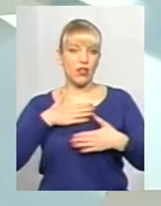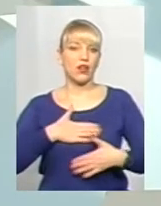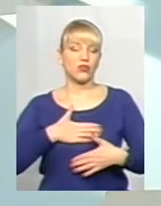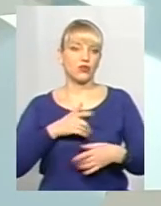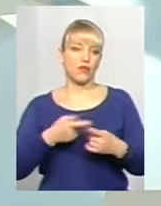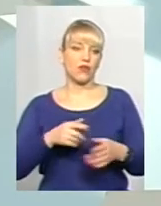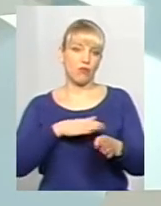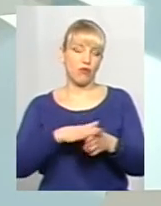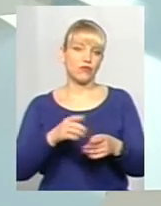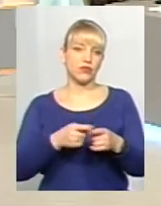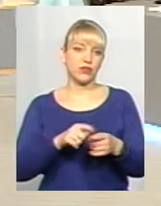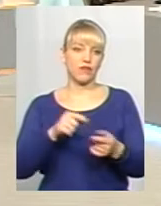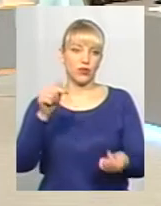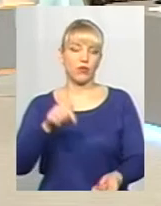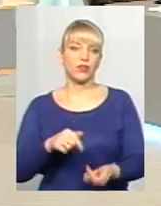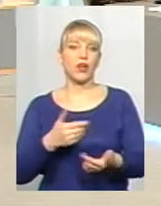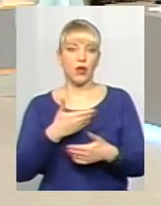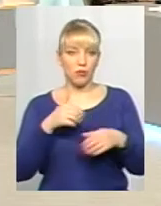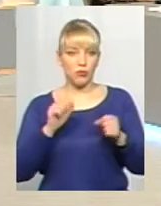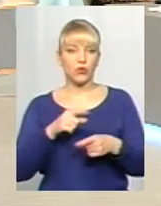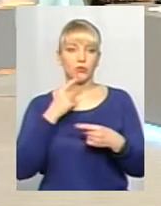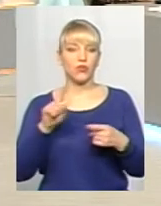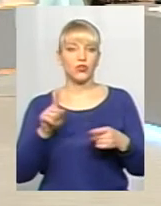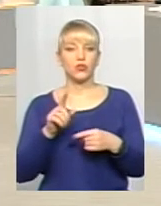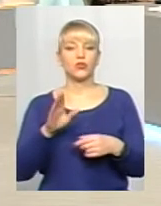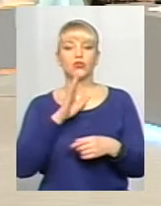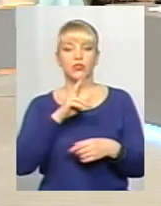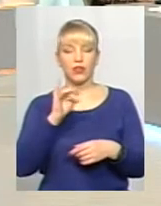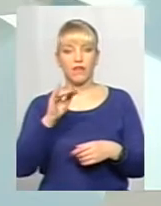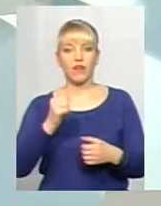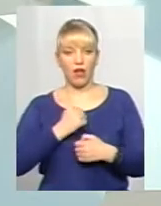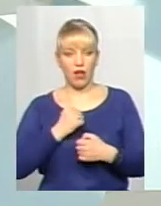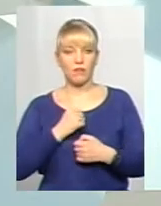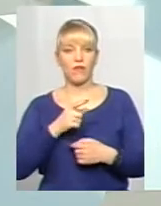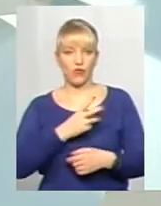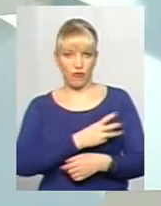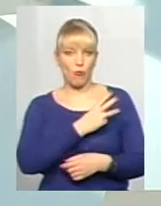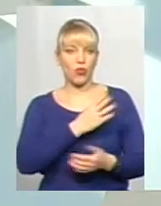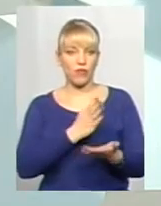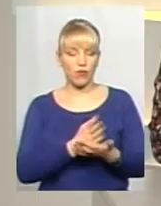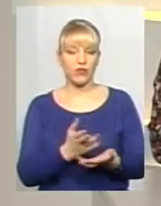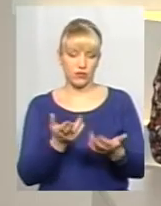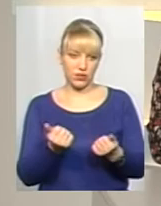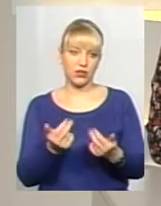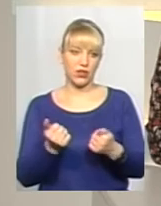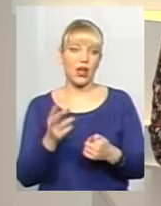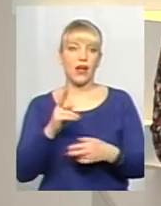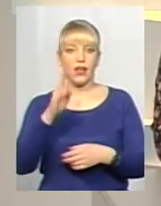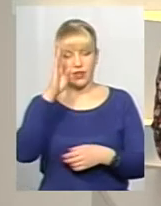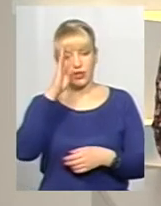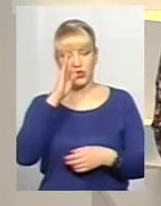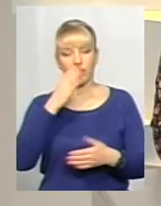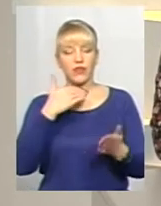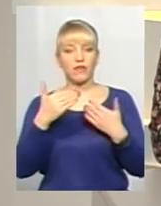відповідають. Ми можемо говорити про те, що жінки в армії мотивовані, так? Так. Але все ж таки, як ставляться чоловіки